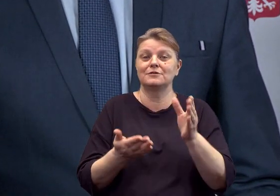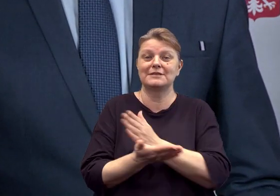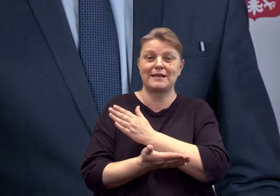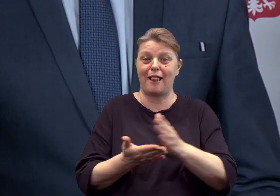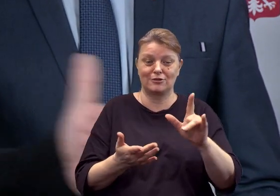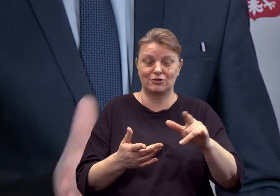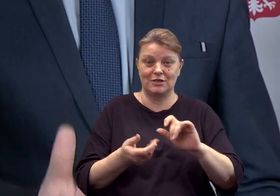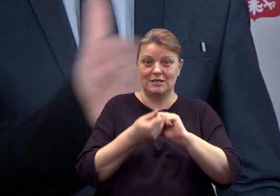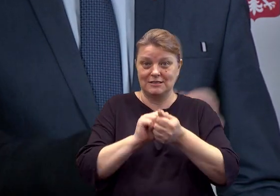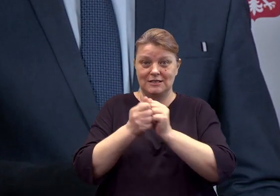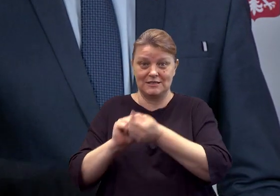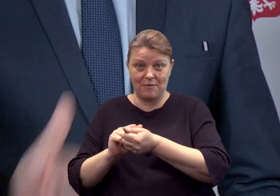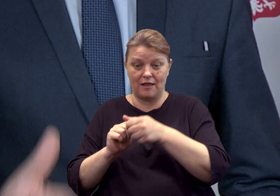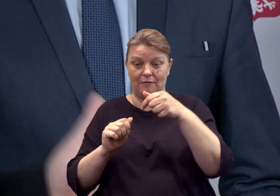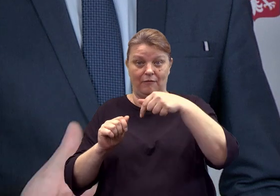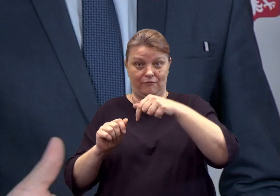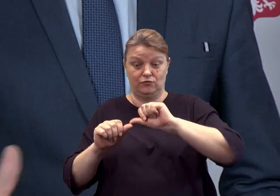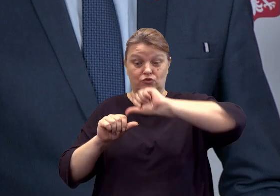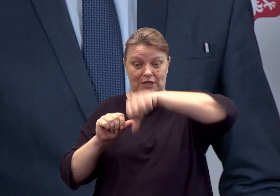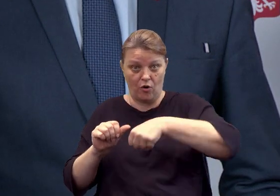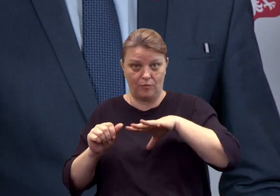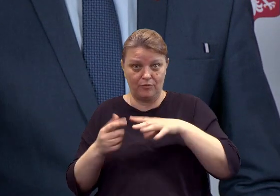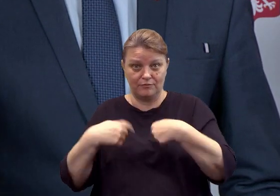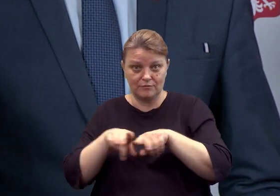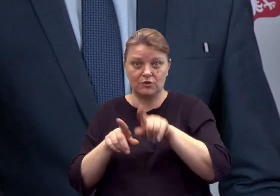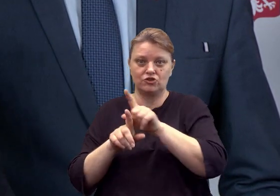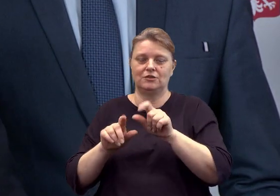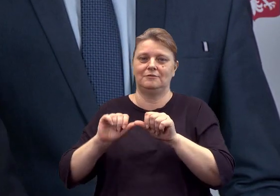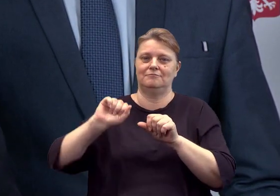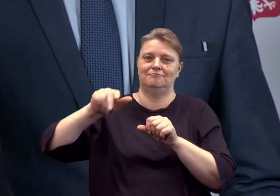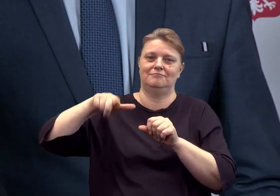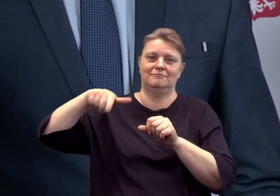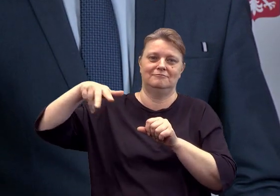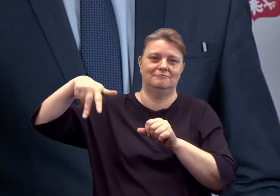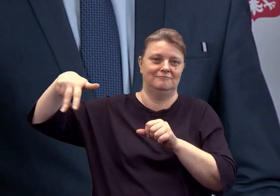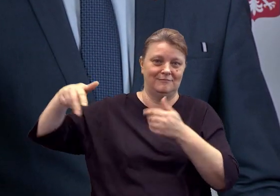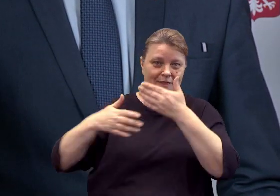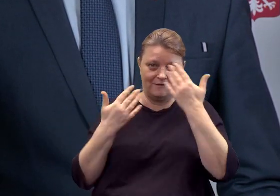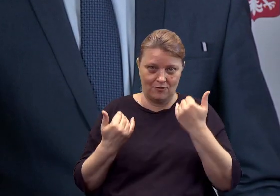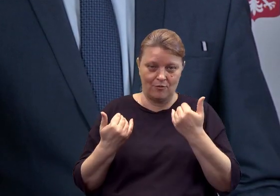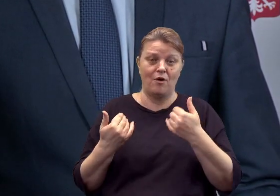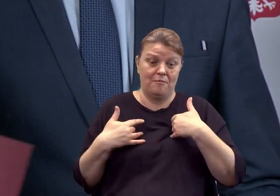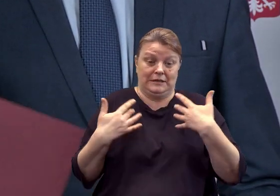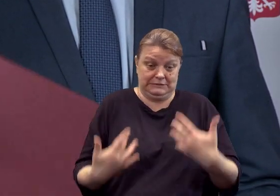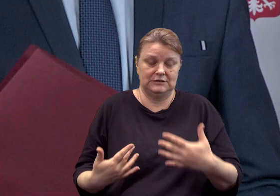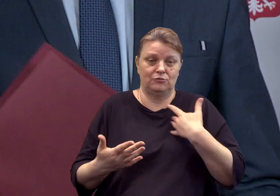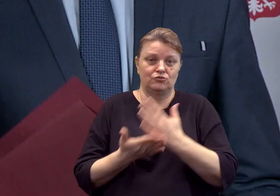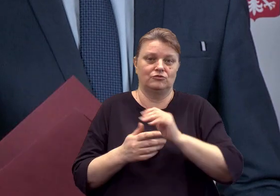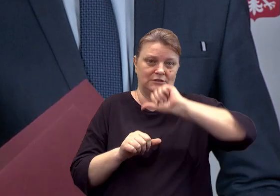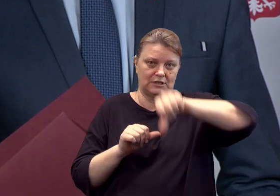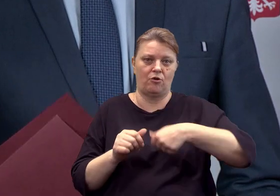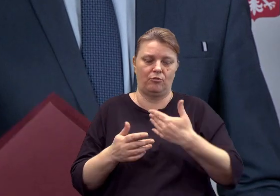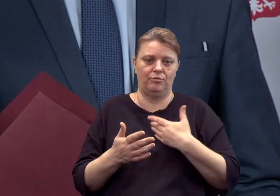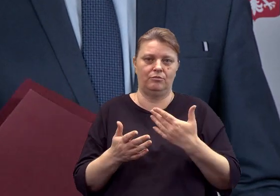zmiany będą wchodziły w przyszłym roku, czy w kolejnym. Chcemy, żeby już w przyszłym roku zmiany stabilizujące prace nauczycieli